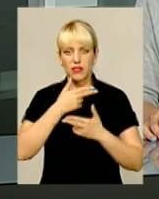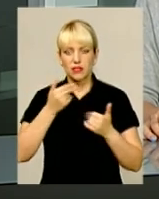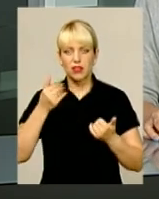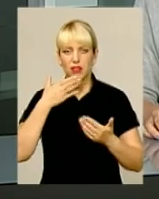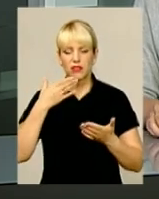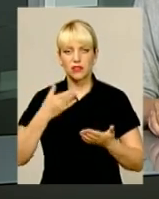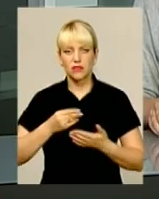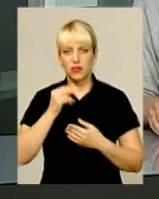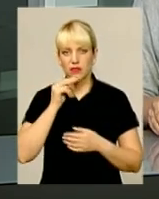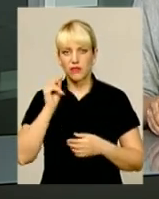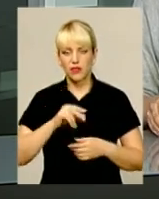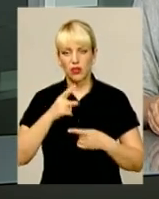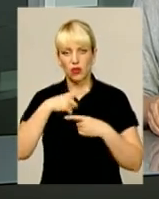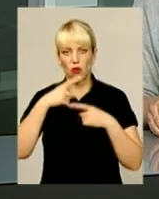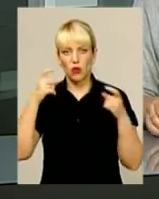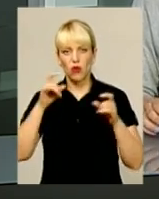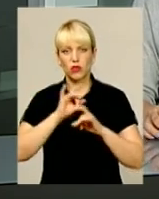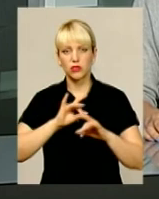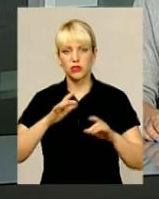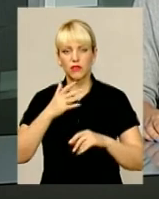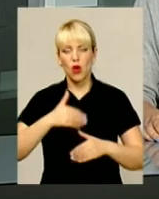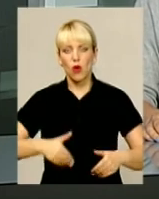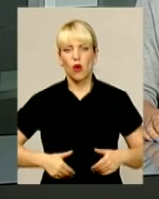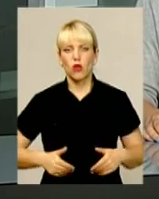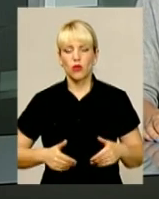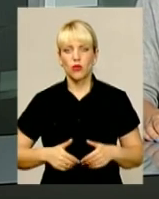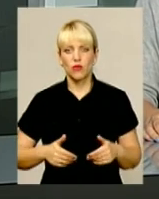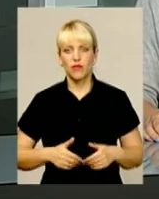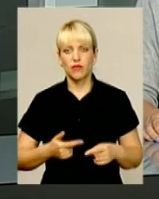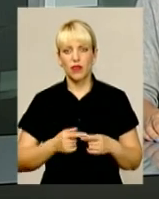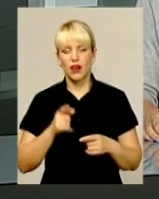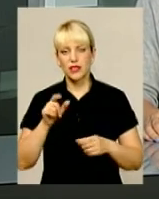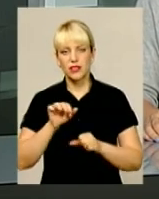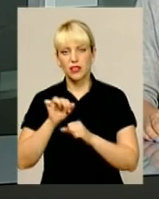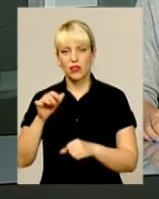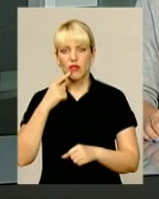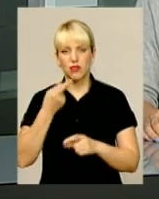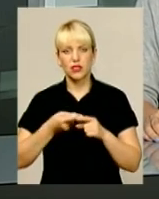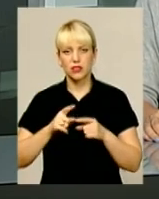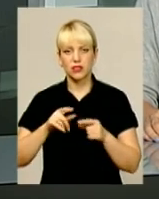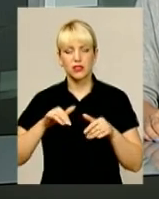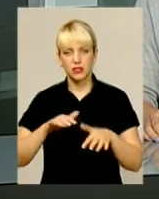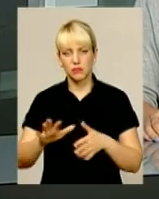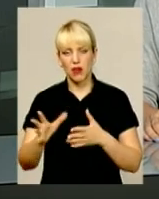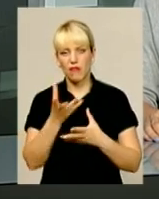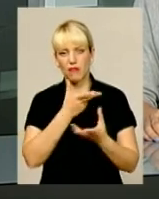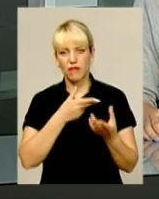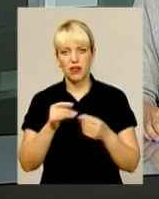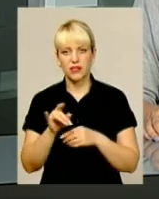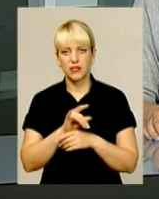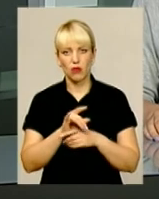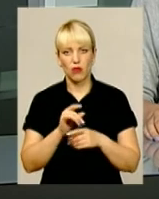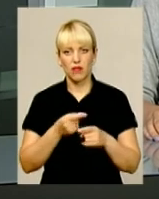захисник впевнений – справа фальсифікована. Водночас у судове засідання прийшли кілька десятків приватних підприємців ринку